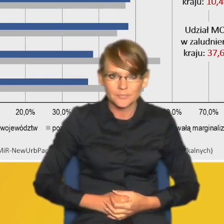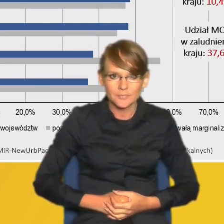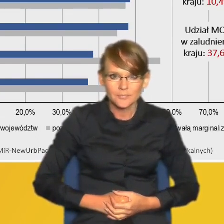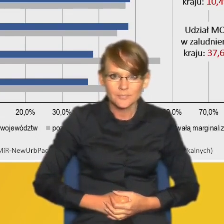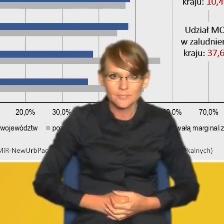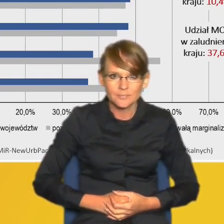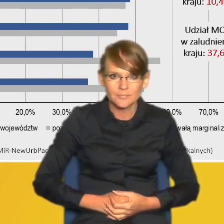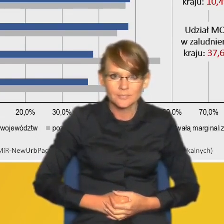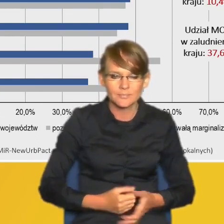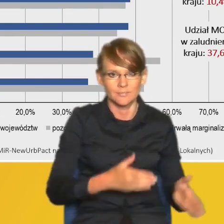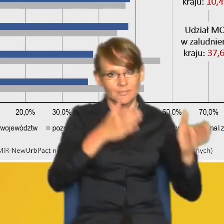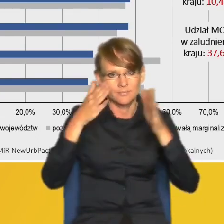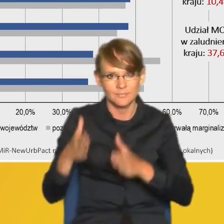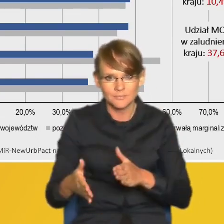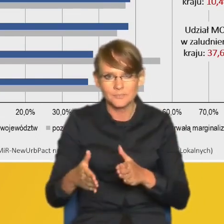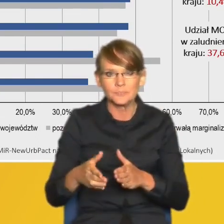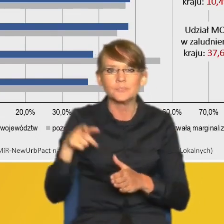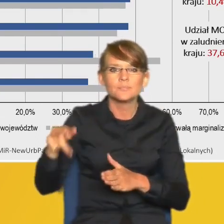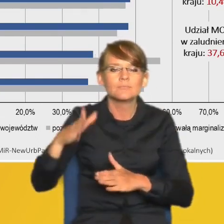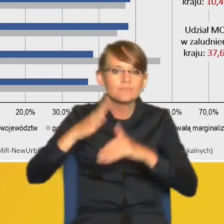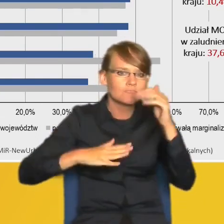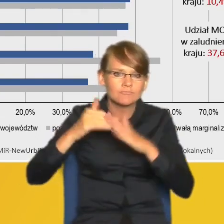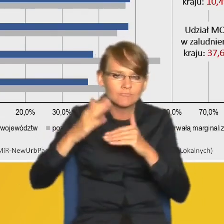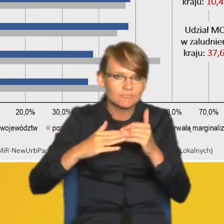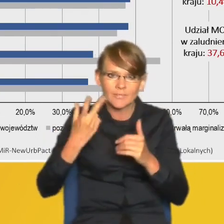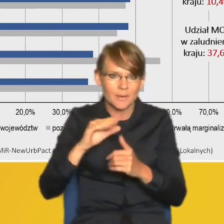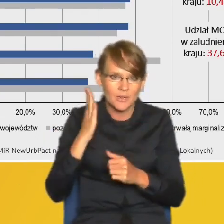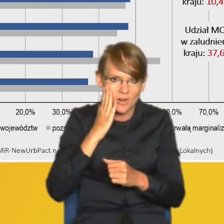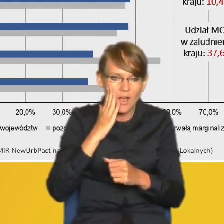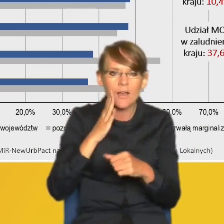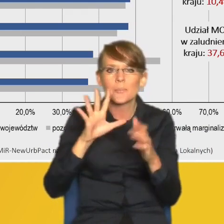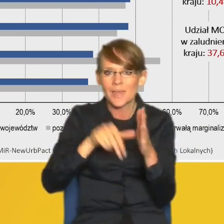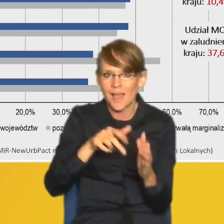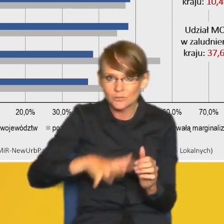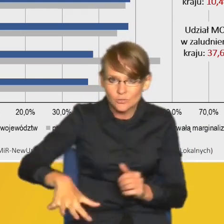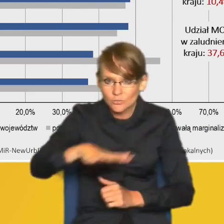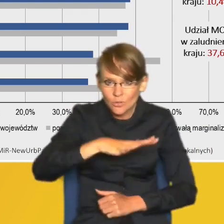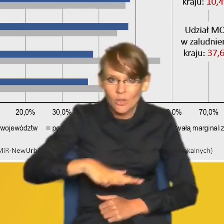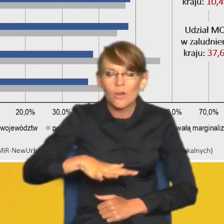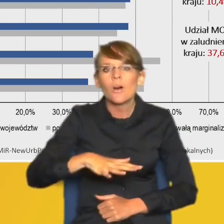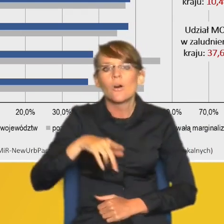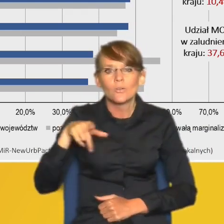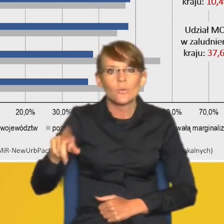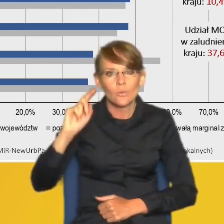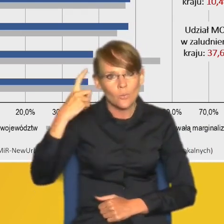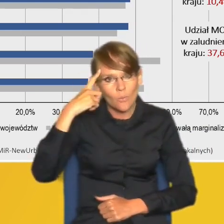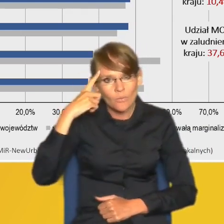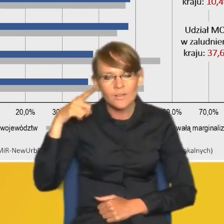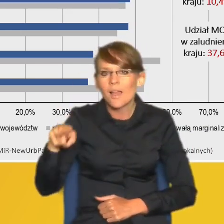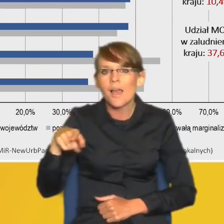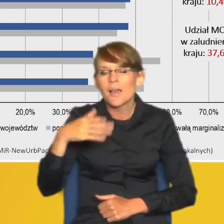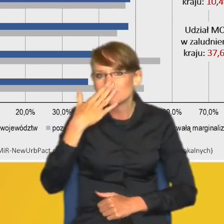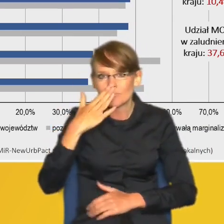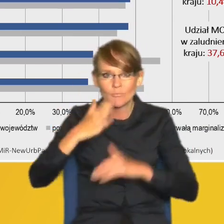chodzi o koncentrację inwestycji niemieszkaniowych w miejskich obszarach funkcjonalnych, to przede wszystkim inwestycje